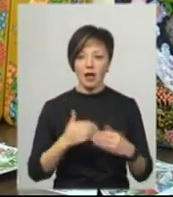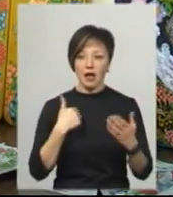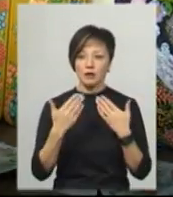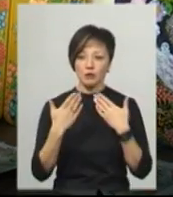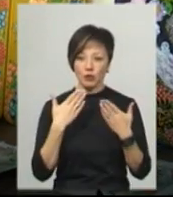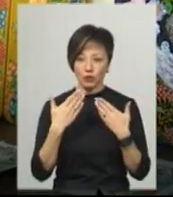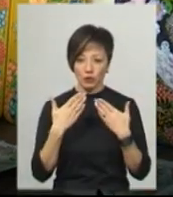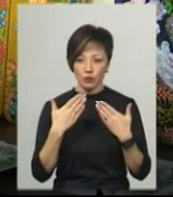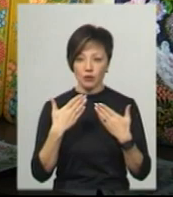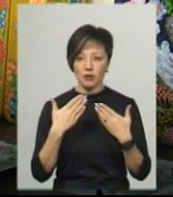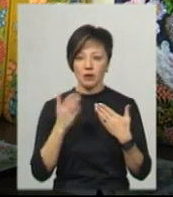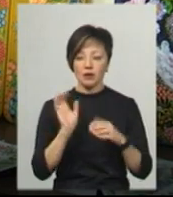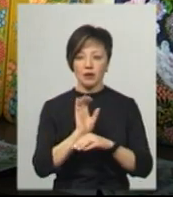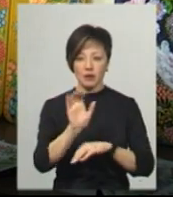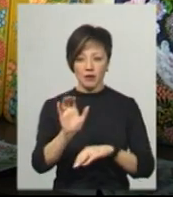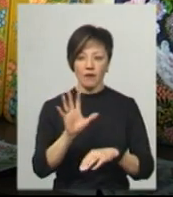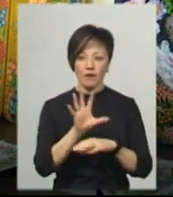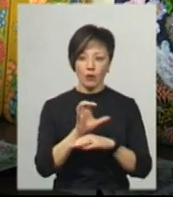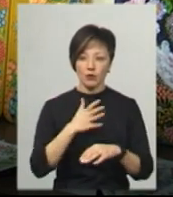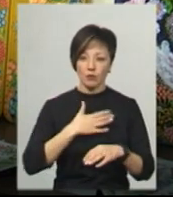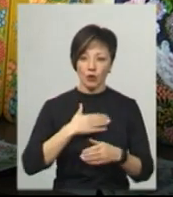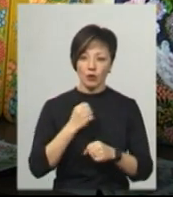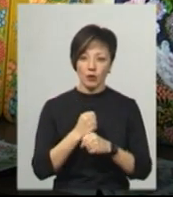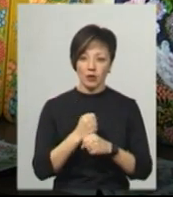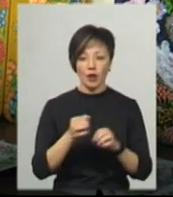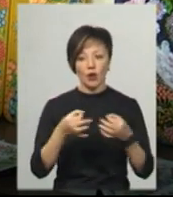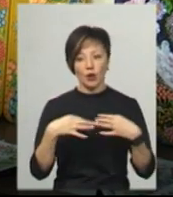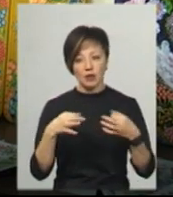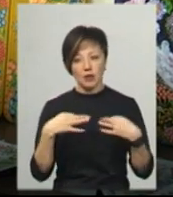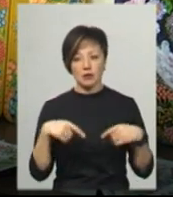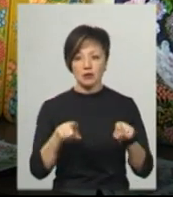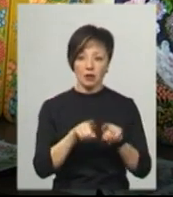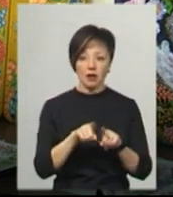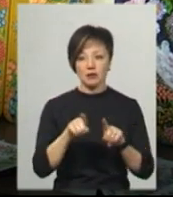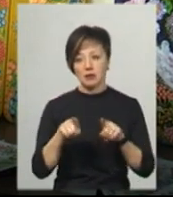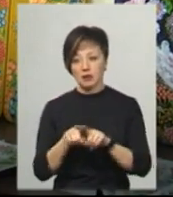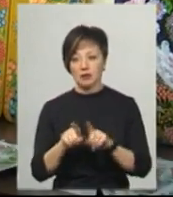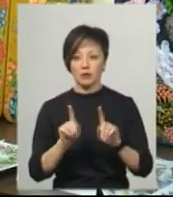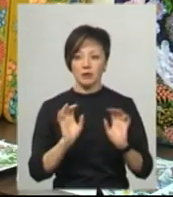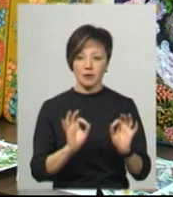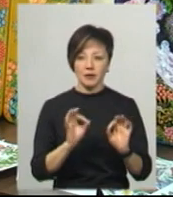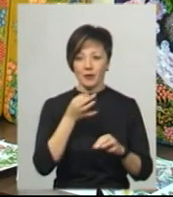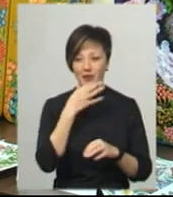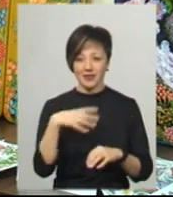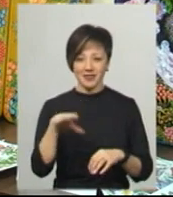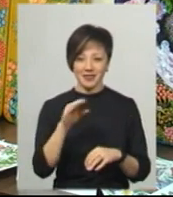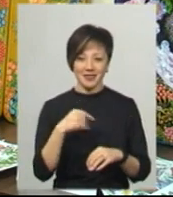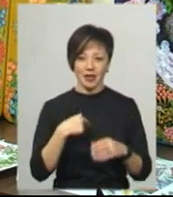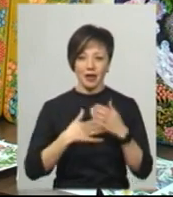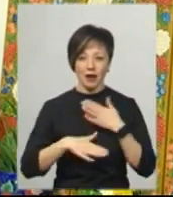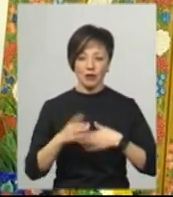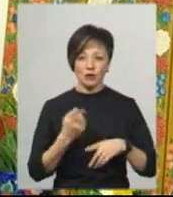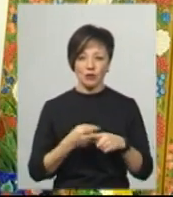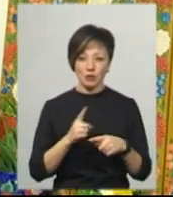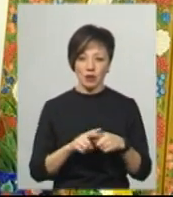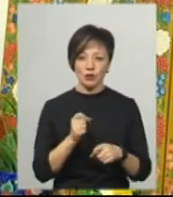спілкуюсь, кидаю їй свої роботи, і вона мені розказує, подобається, взагалі їй завжди подобається, я дуже рада